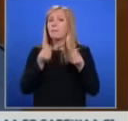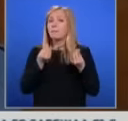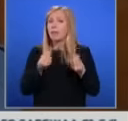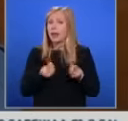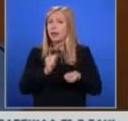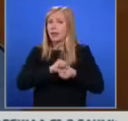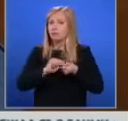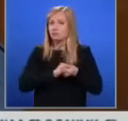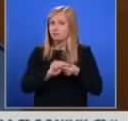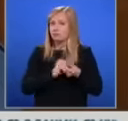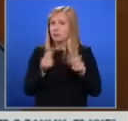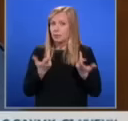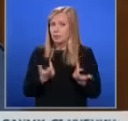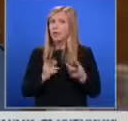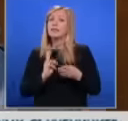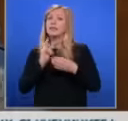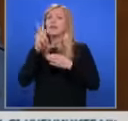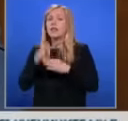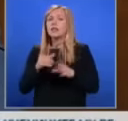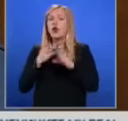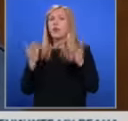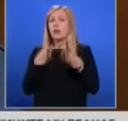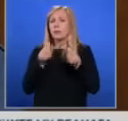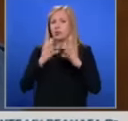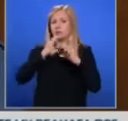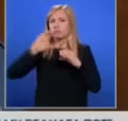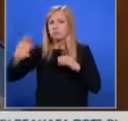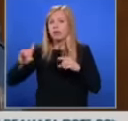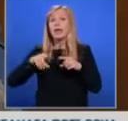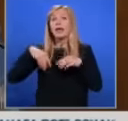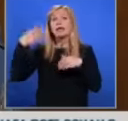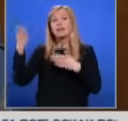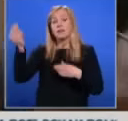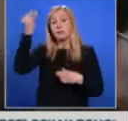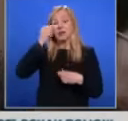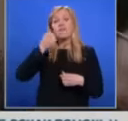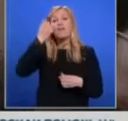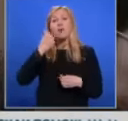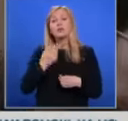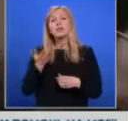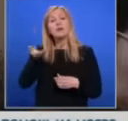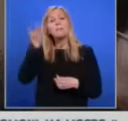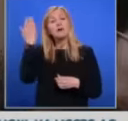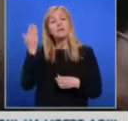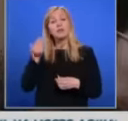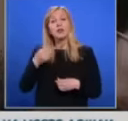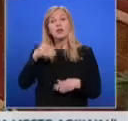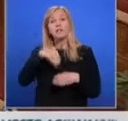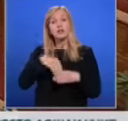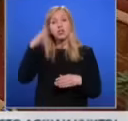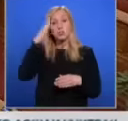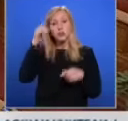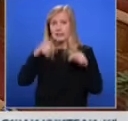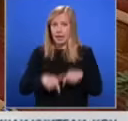огромни суми извън Европейския съюз в България, в ползване на един бивш вътрешен министр, сегашен народен представител?